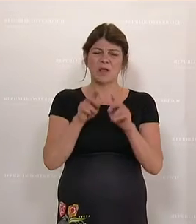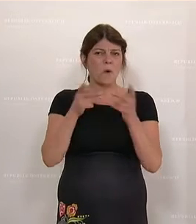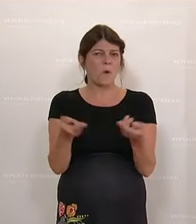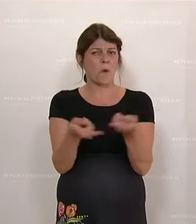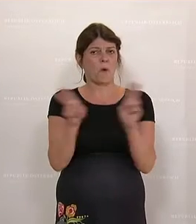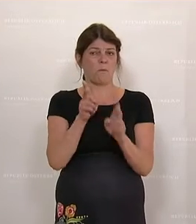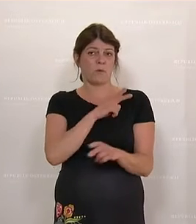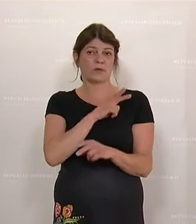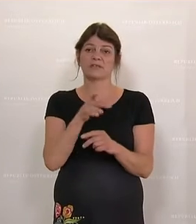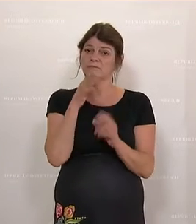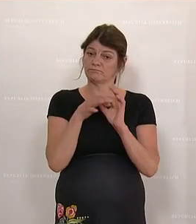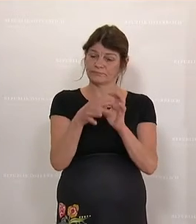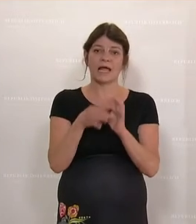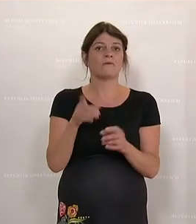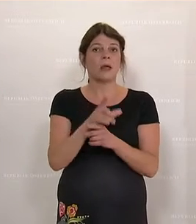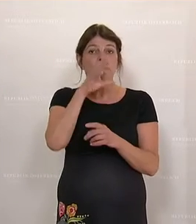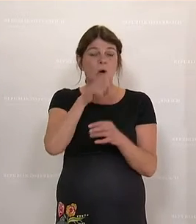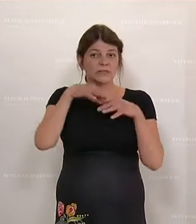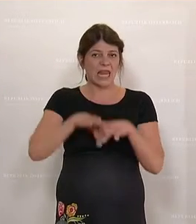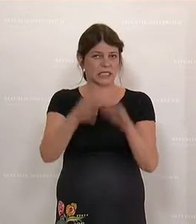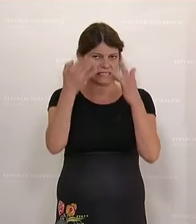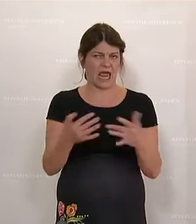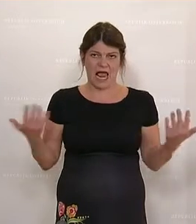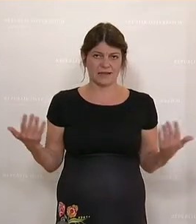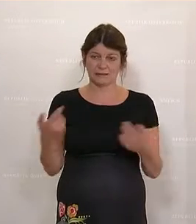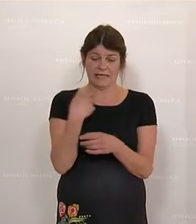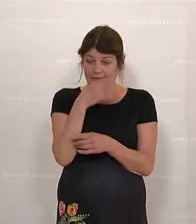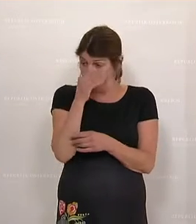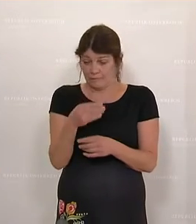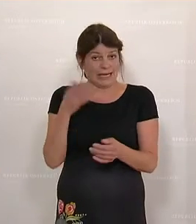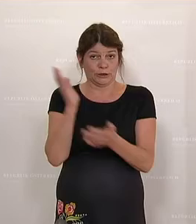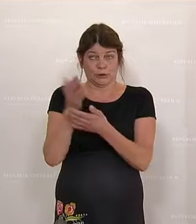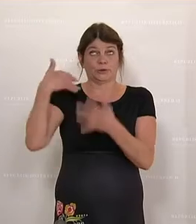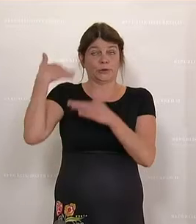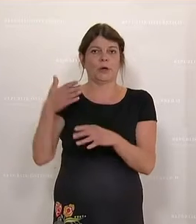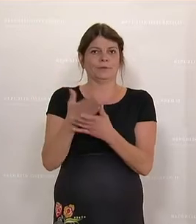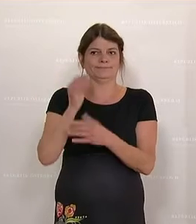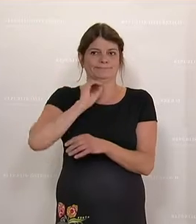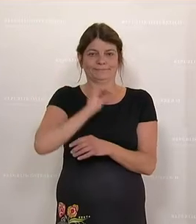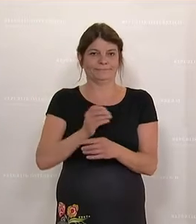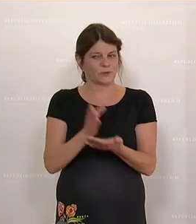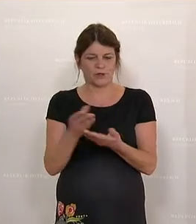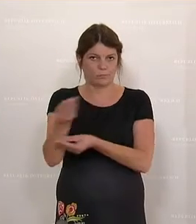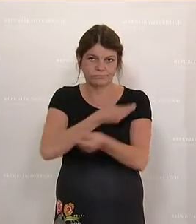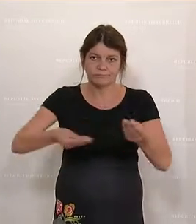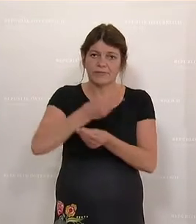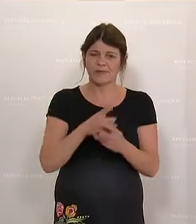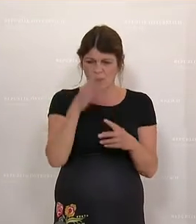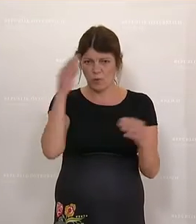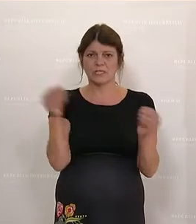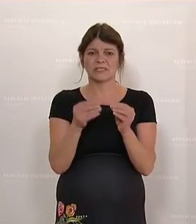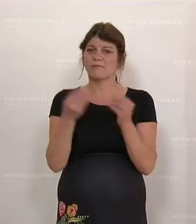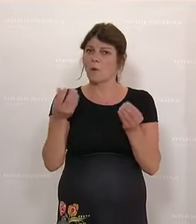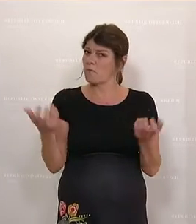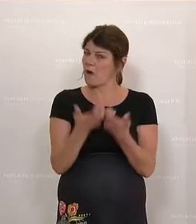nach der Postleitzahl ausgezahlt wird. Wir haben uns über die Naritaien an der Ketzergasse schon unterhalten und den Unsinn, warum man im